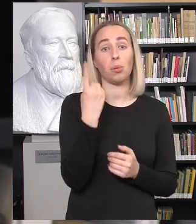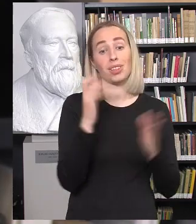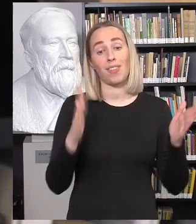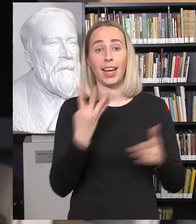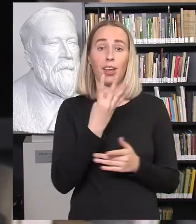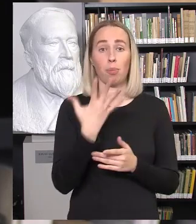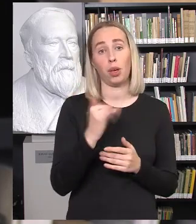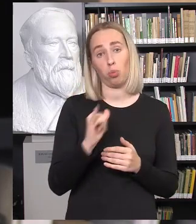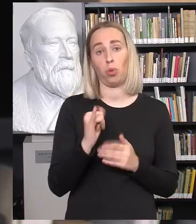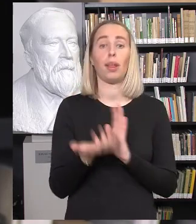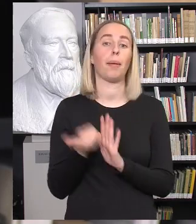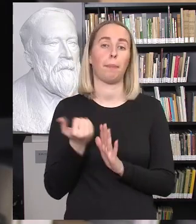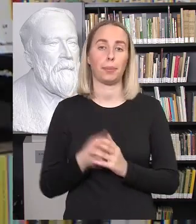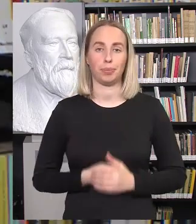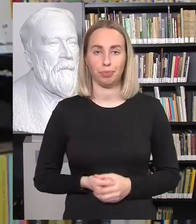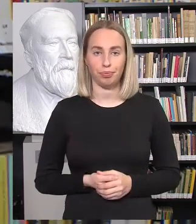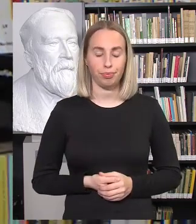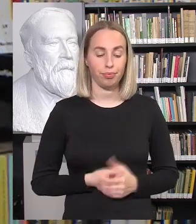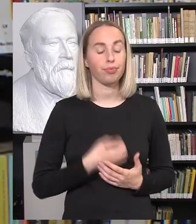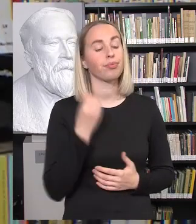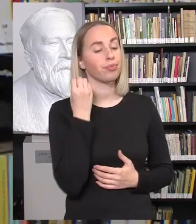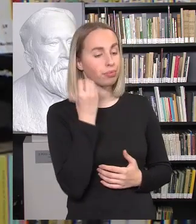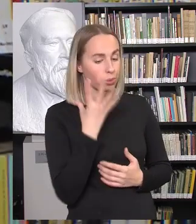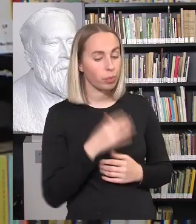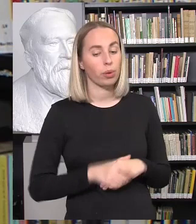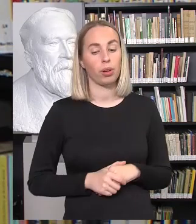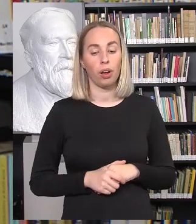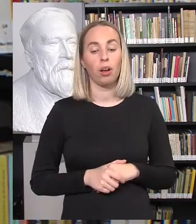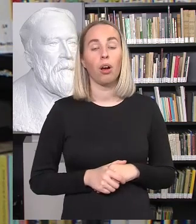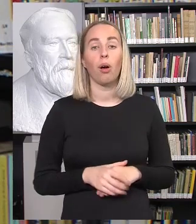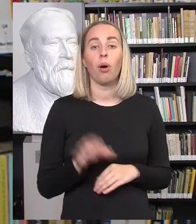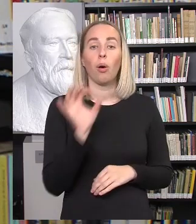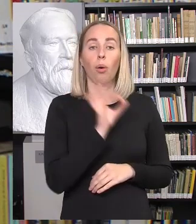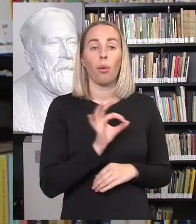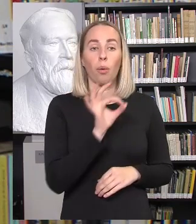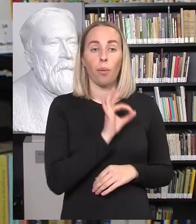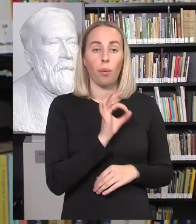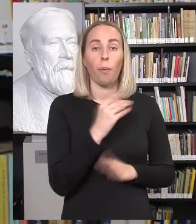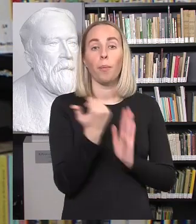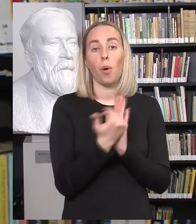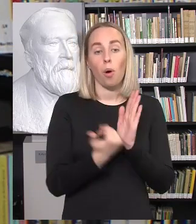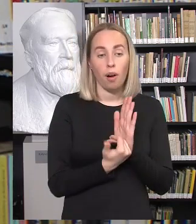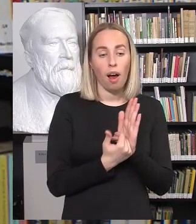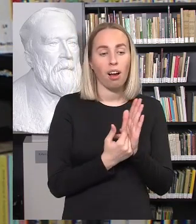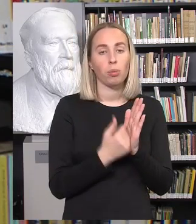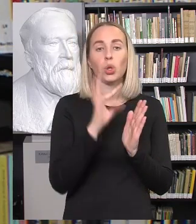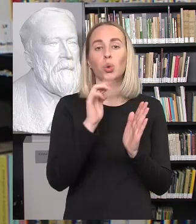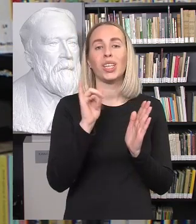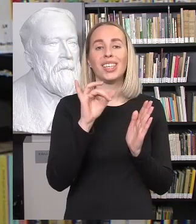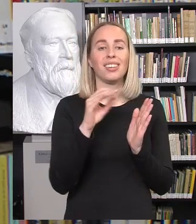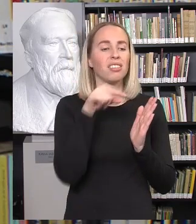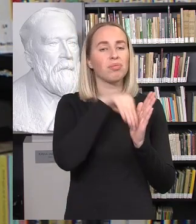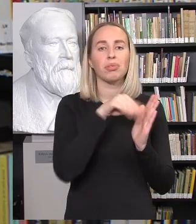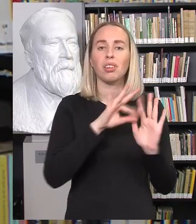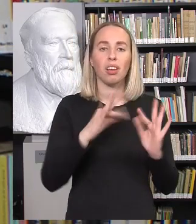per savaitę. Supratu. Na, dėl programų turinio ir ypatybių mes dar šiek